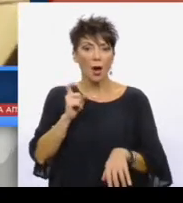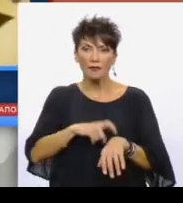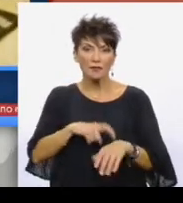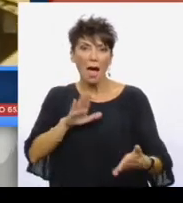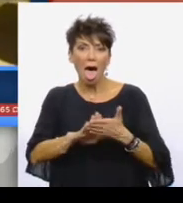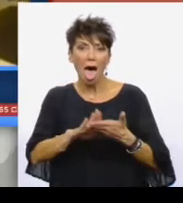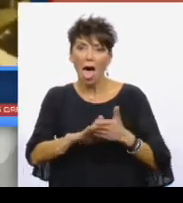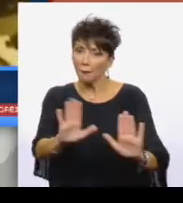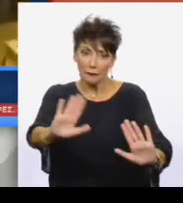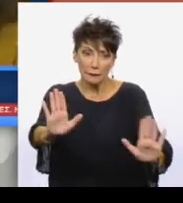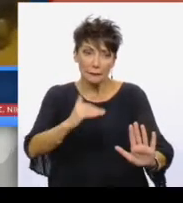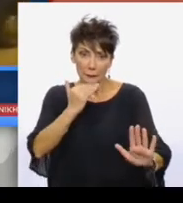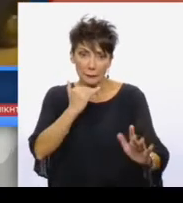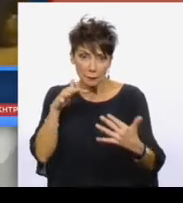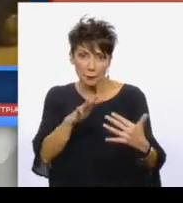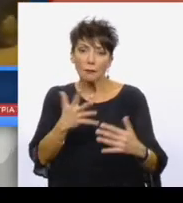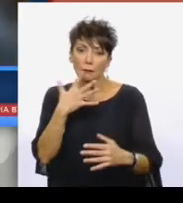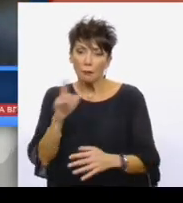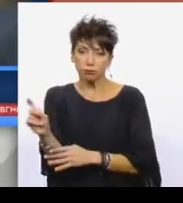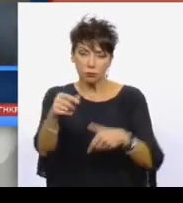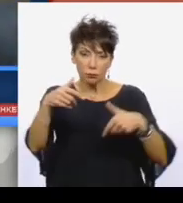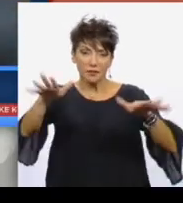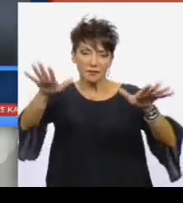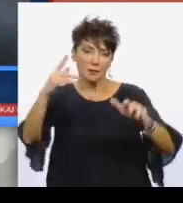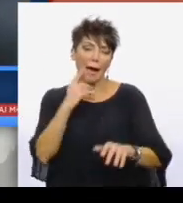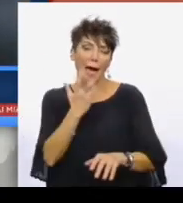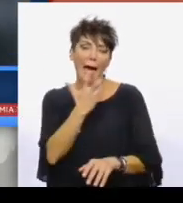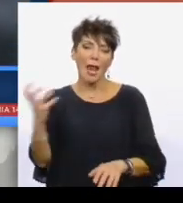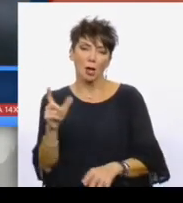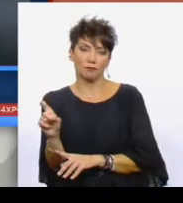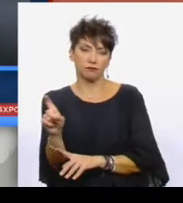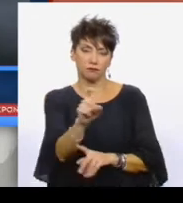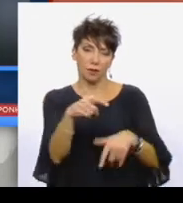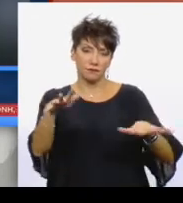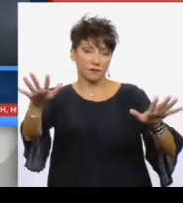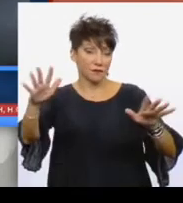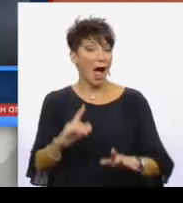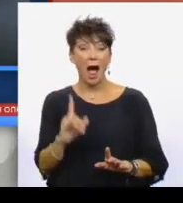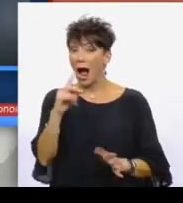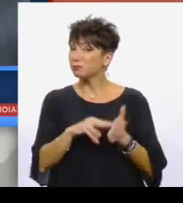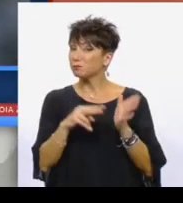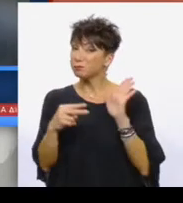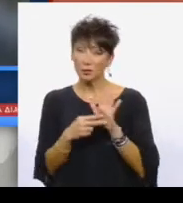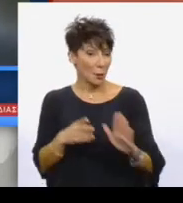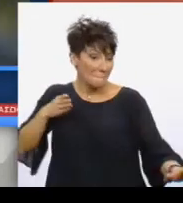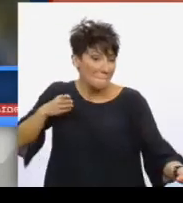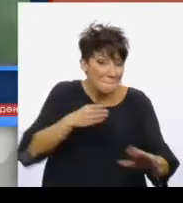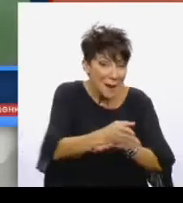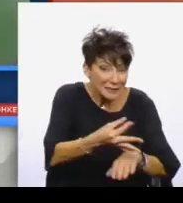επαφή θα πρέπει να γίνει περιορισμένη χρήση χημικών. Σε καμία περίπτωση αυτή η χρήση δεν έγινε εντός του